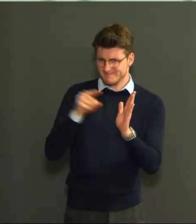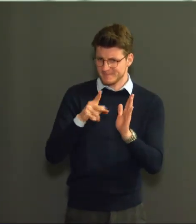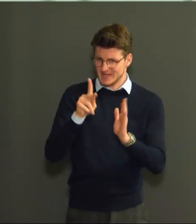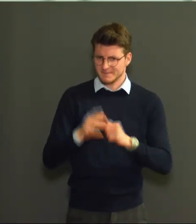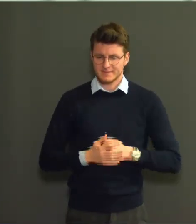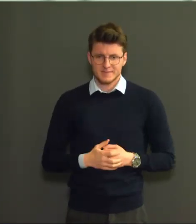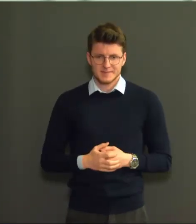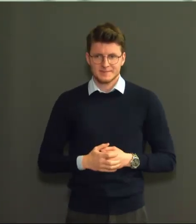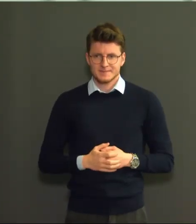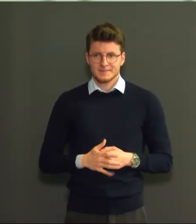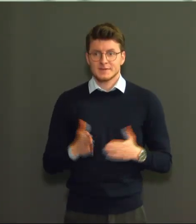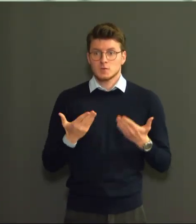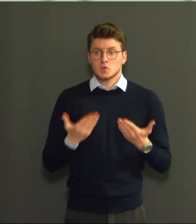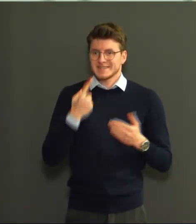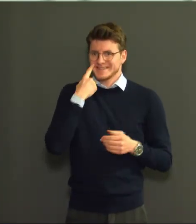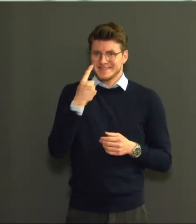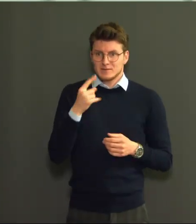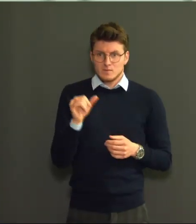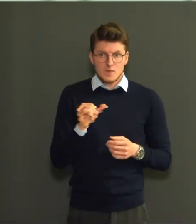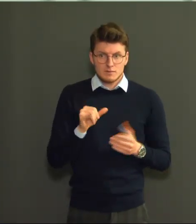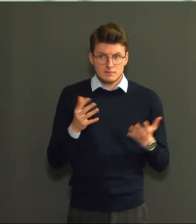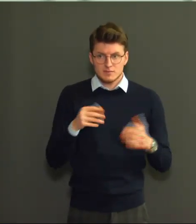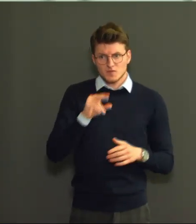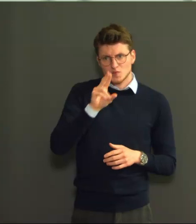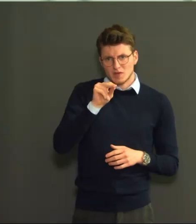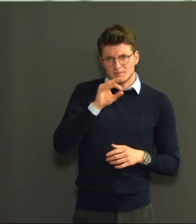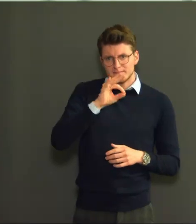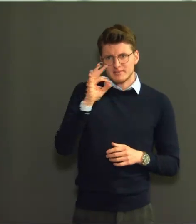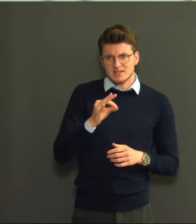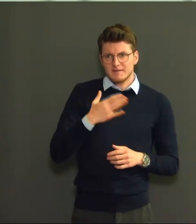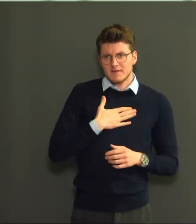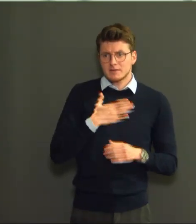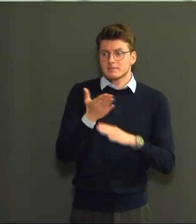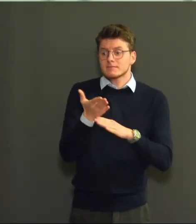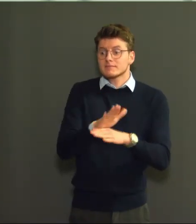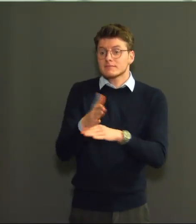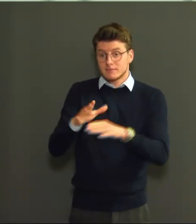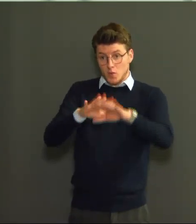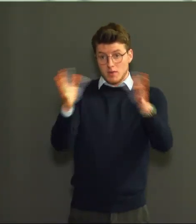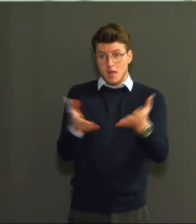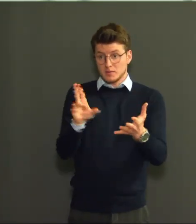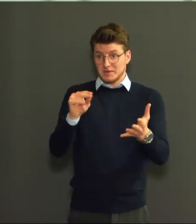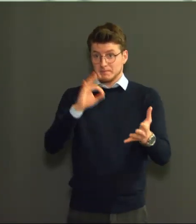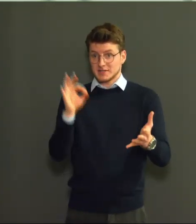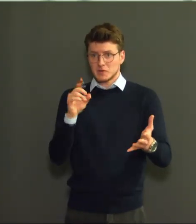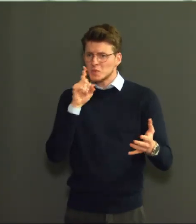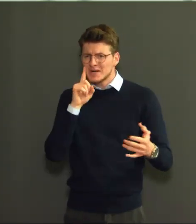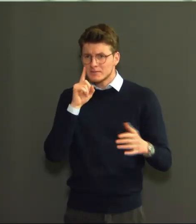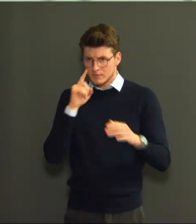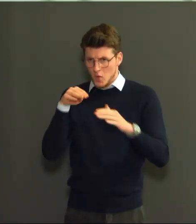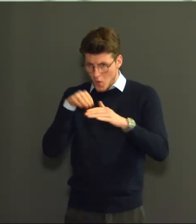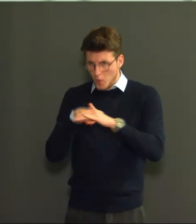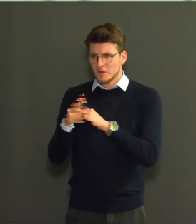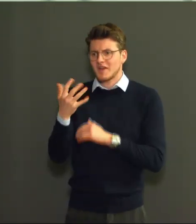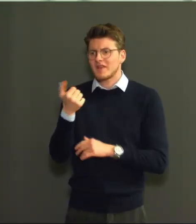Momenteel zien we dat 20% of ongeveer 1 op 5 van de overlijdens plaatsvinden bij mensen jonger dan 65 jaar.